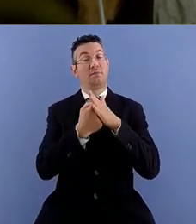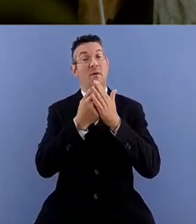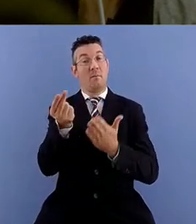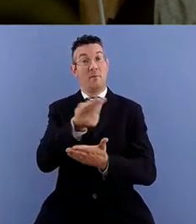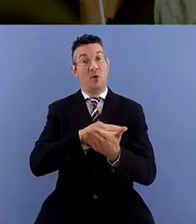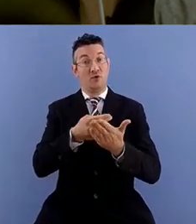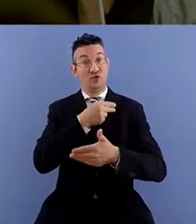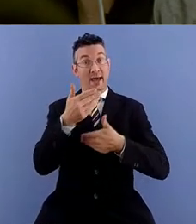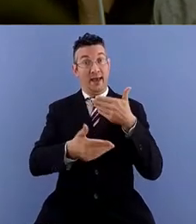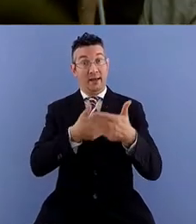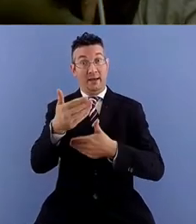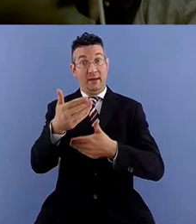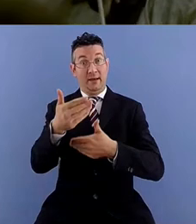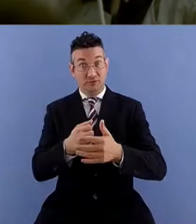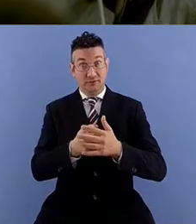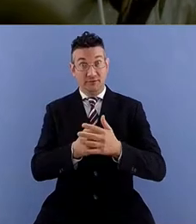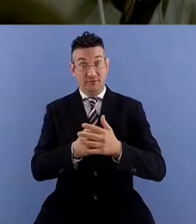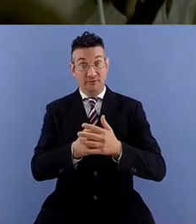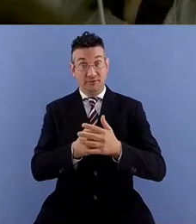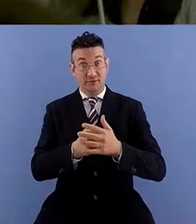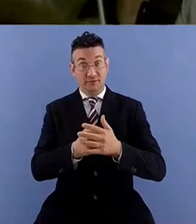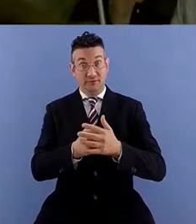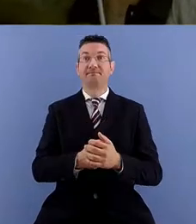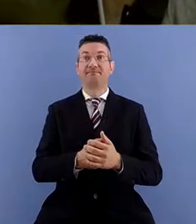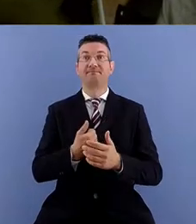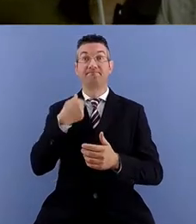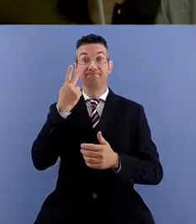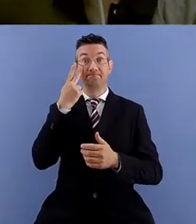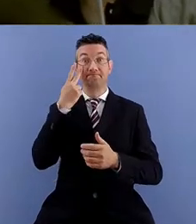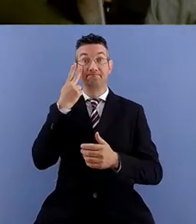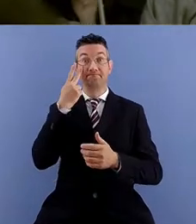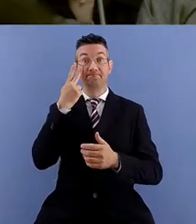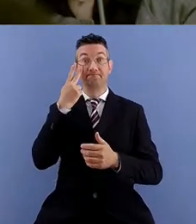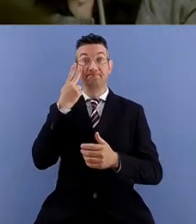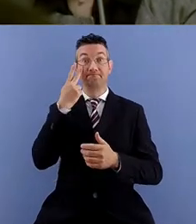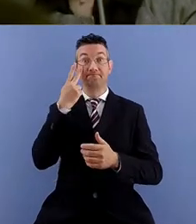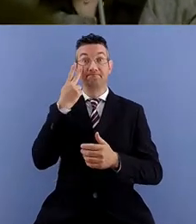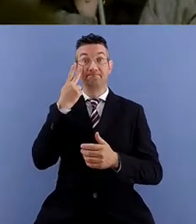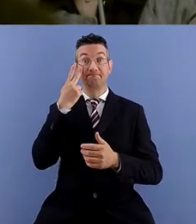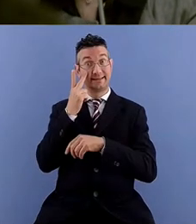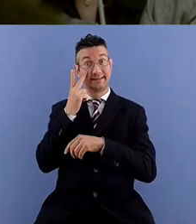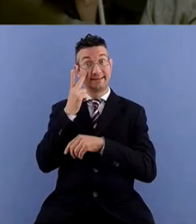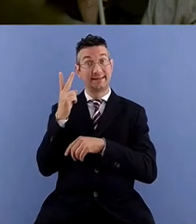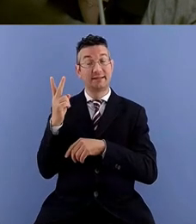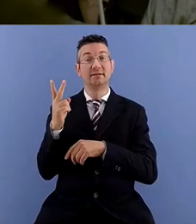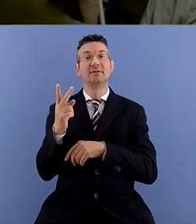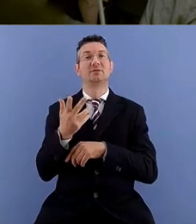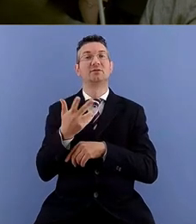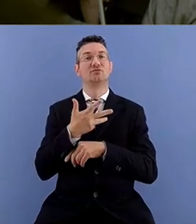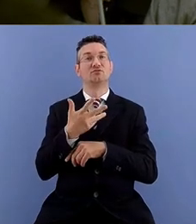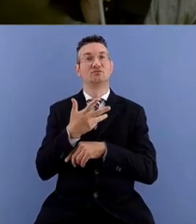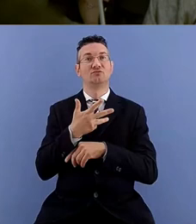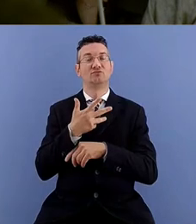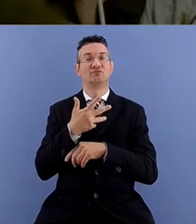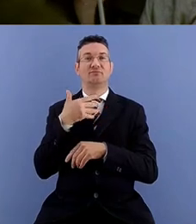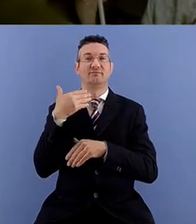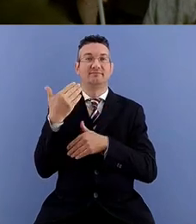non so se le slide si vedono ma sono io che le devo portare avanti in questa modalità insolita